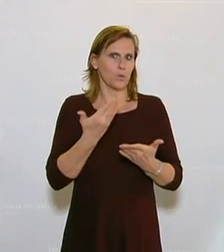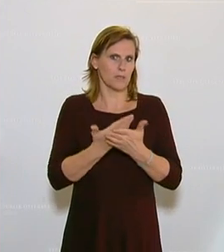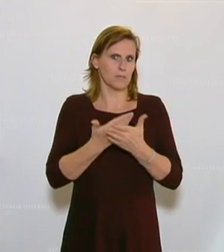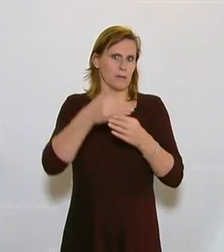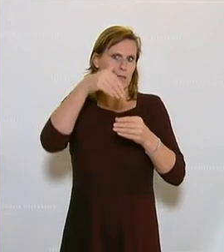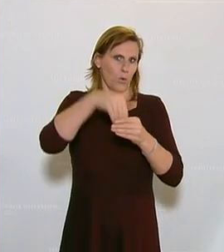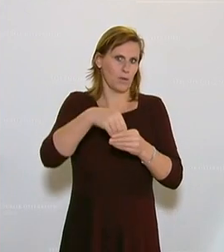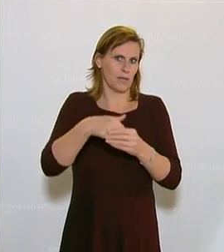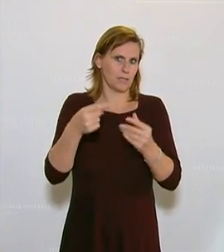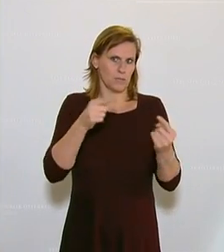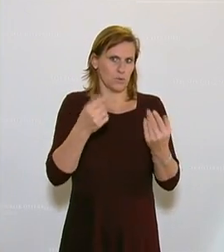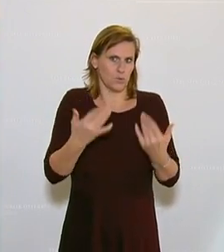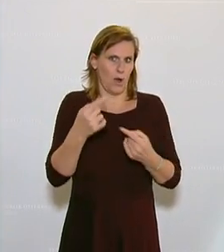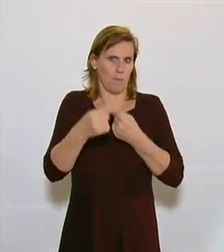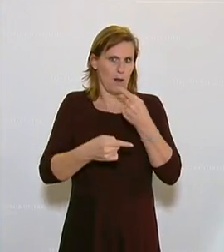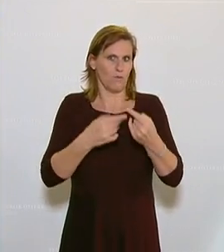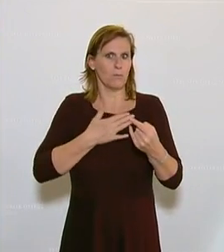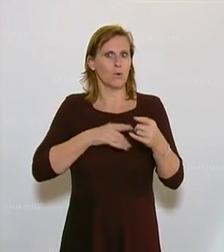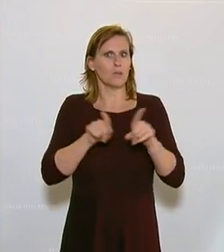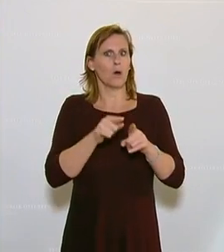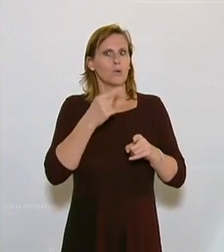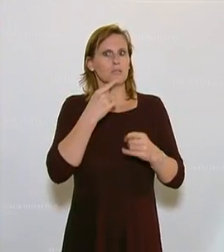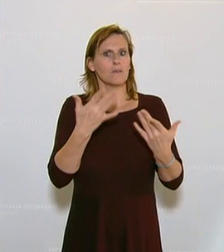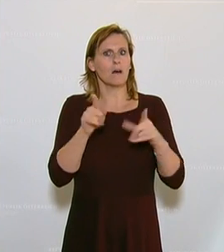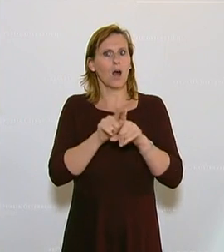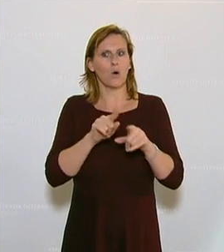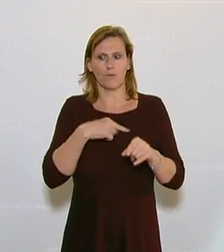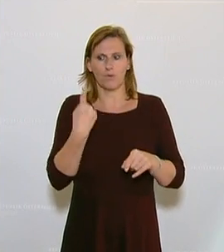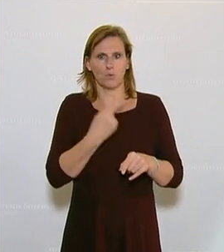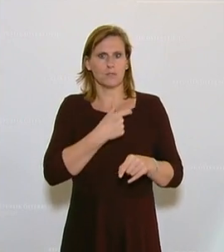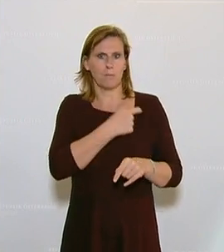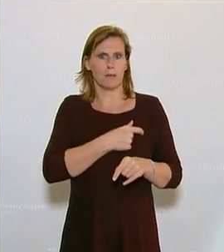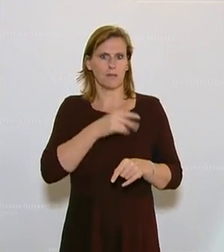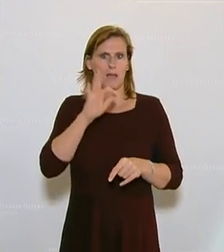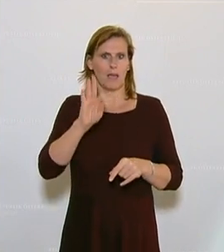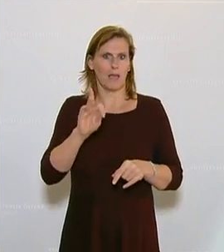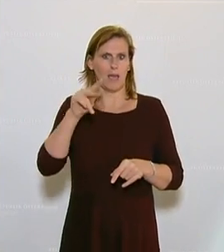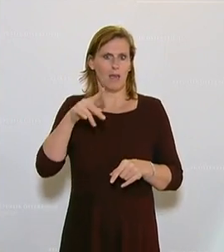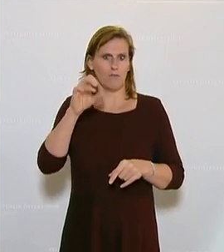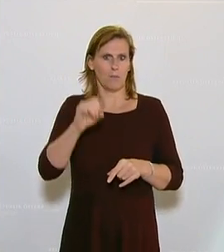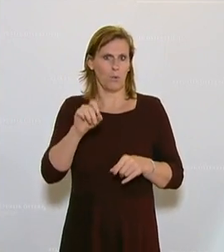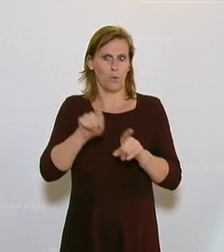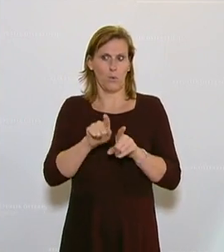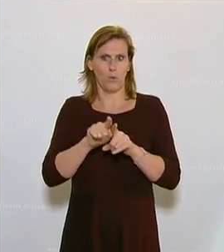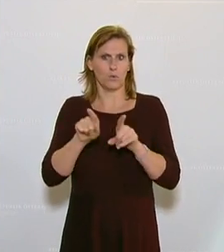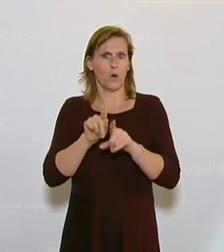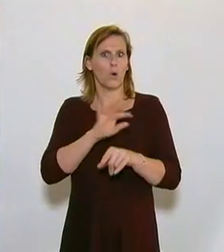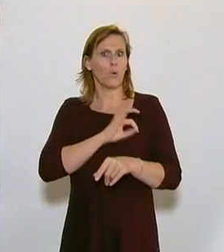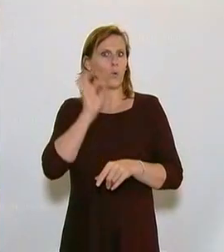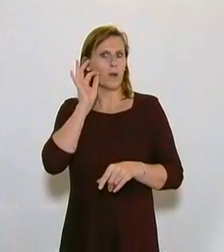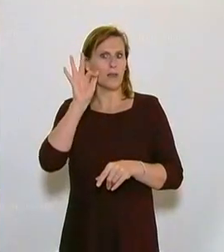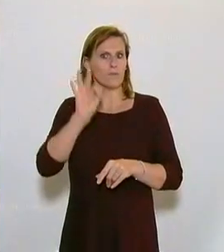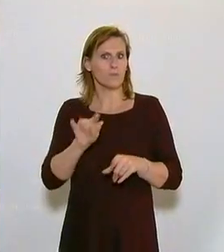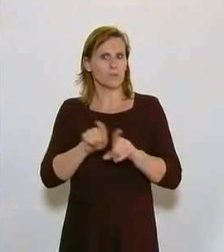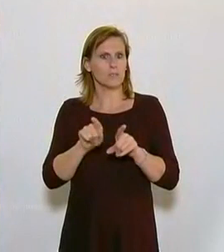geht, ein bisschen. Aber ich möchte schon klarstellen, auch für die FPÖ und auch für die Frau Kollegin Fürst, dass es uns ein großes Anliegen ist, dass